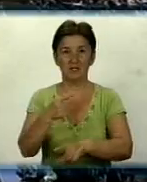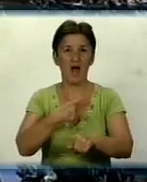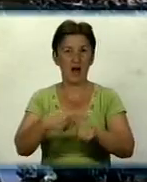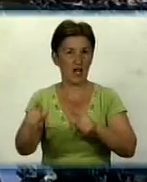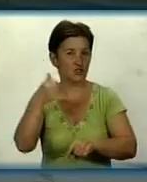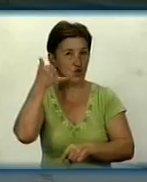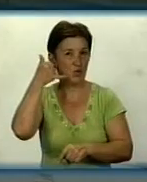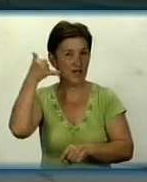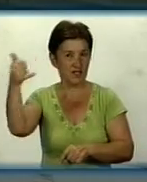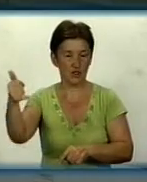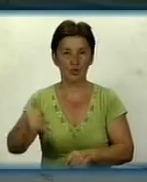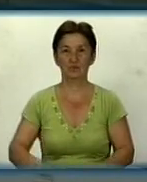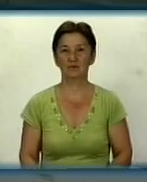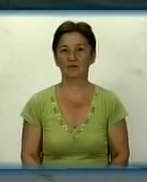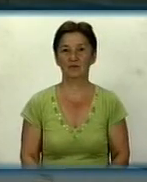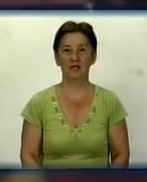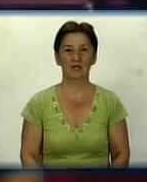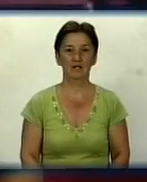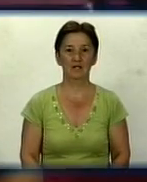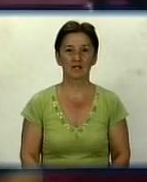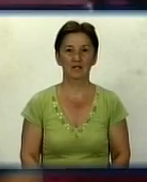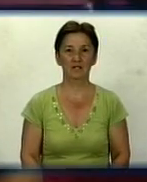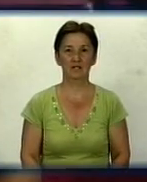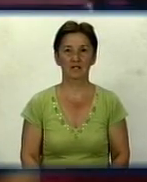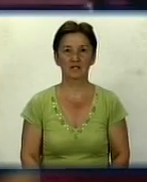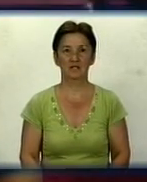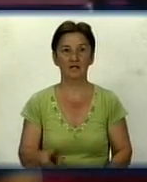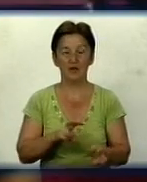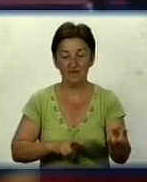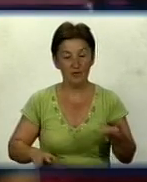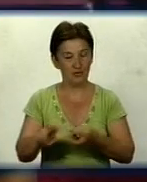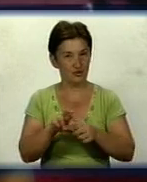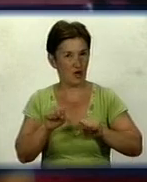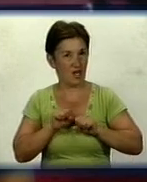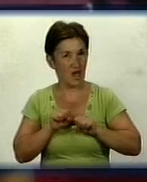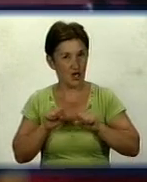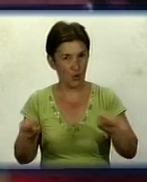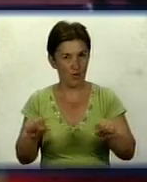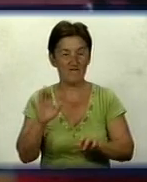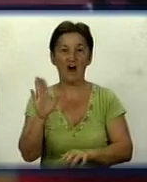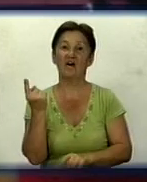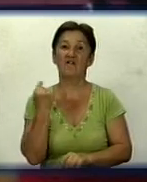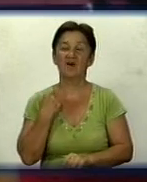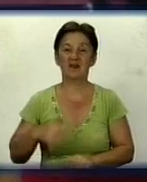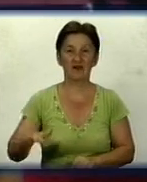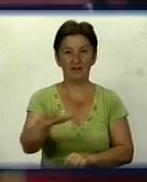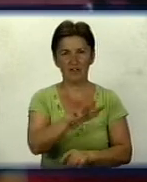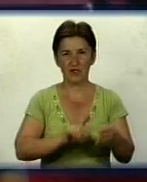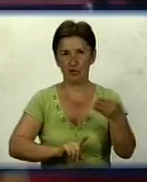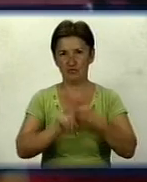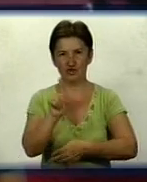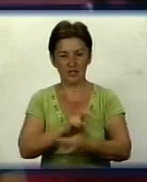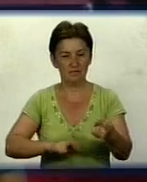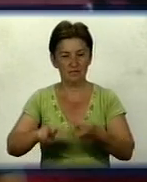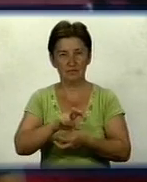Наталка Сарафанова, День за днем. У пошуках героїв на Кіровоградщині розпочали масштабні пошукові роботи останків